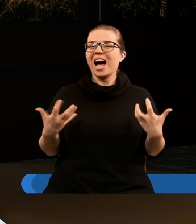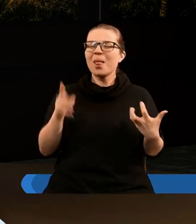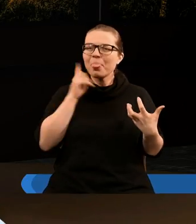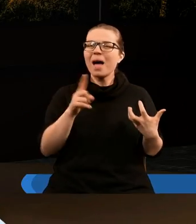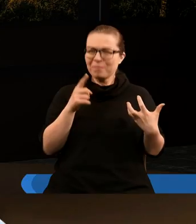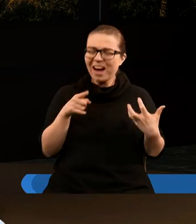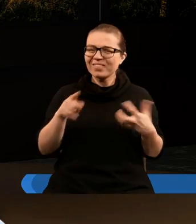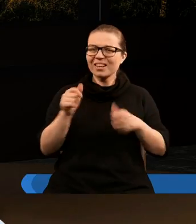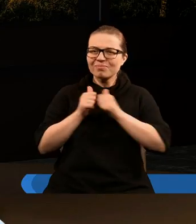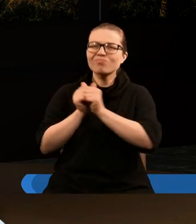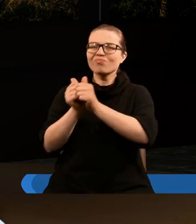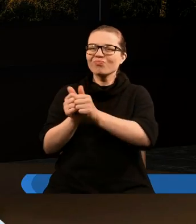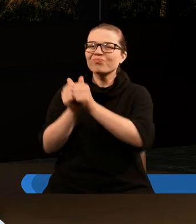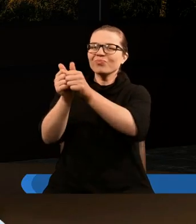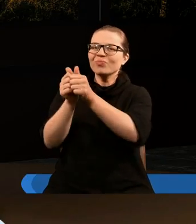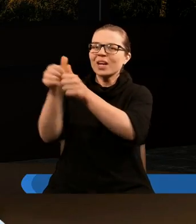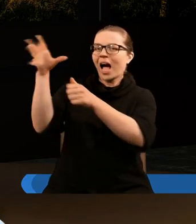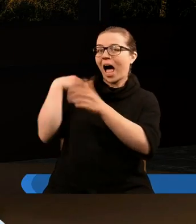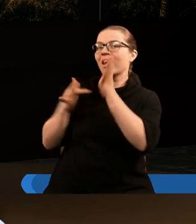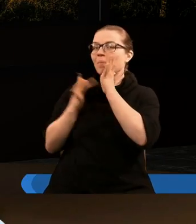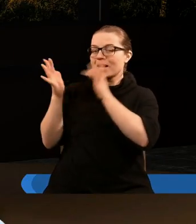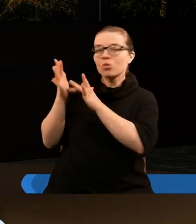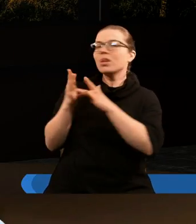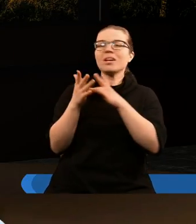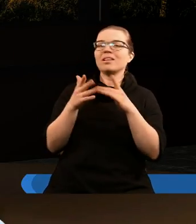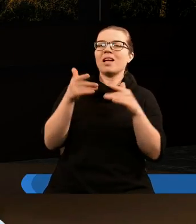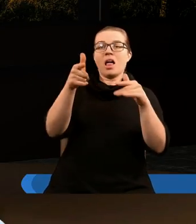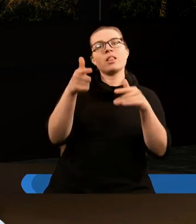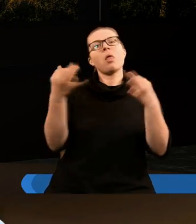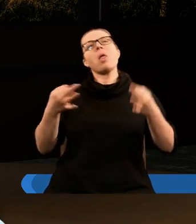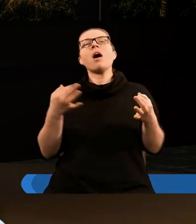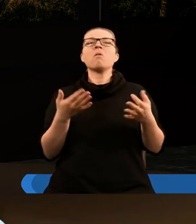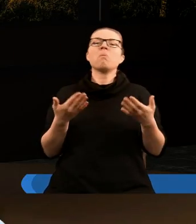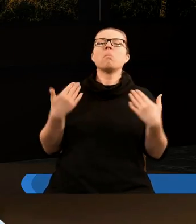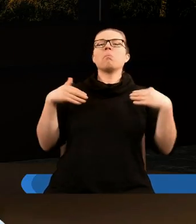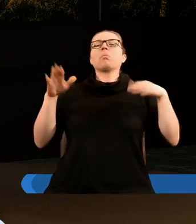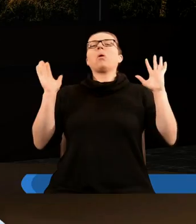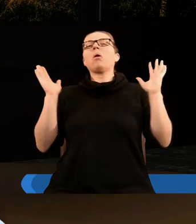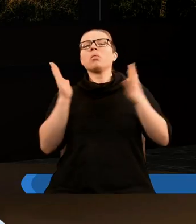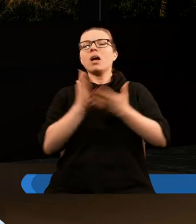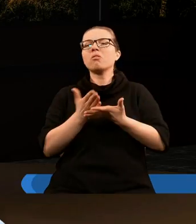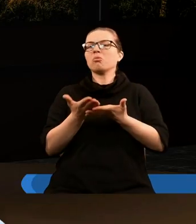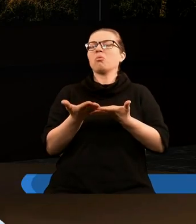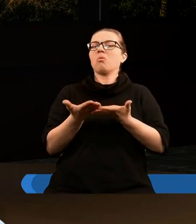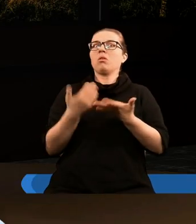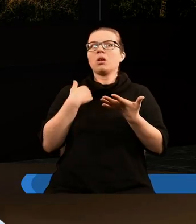tą wędrówkę z Jezusem przez życie, to nie możemy, przynajmniej nie powinniśmy zamykać się na działanie